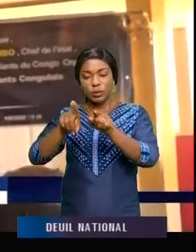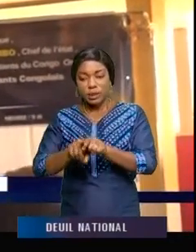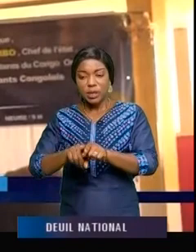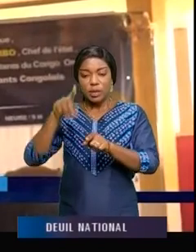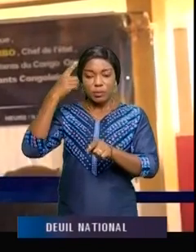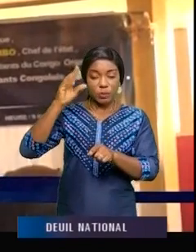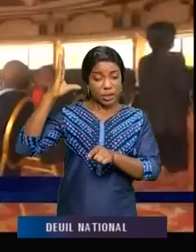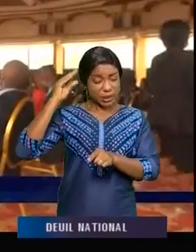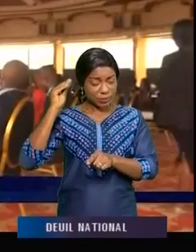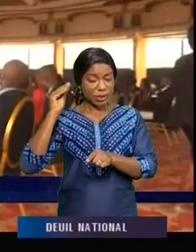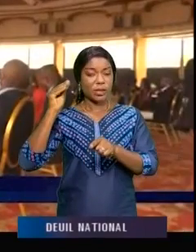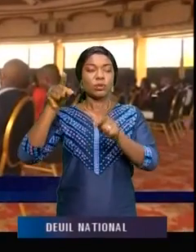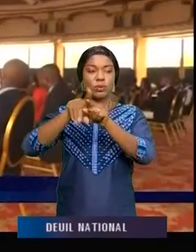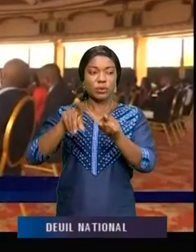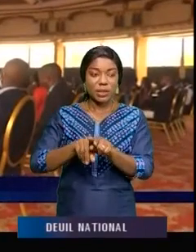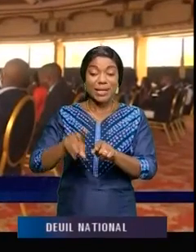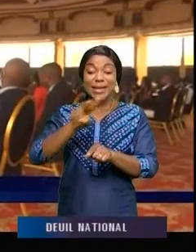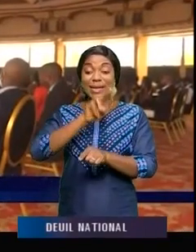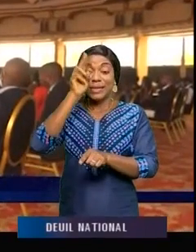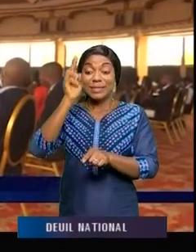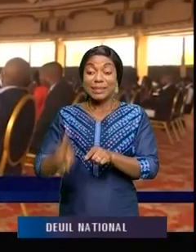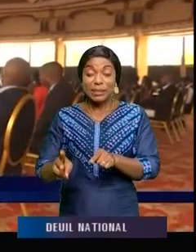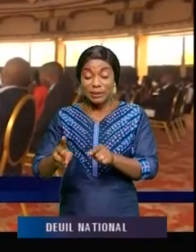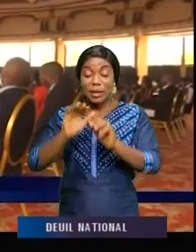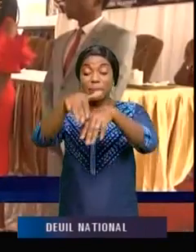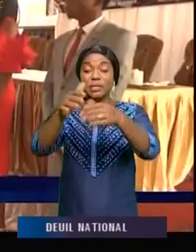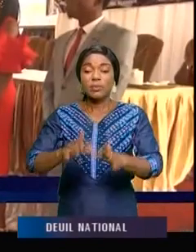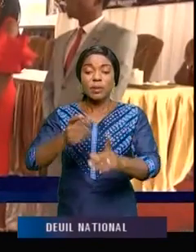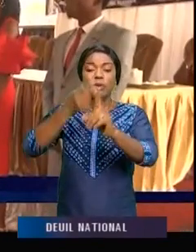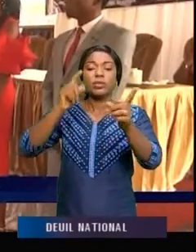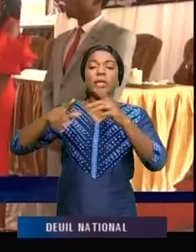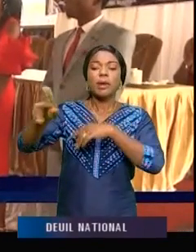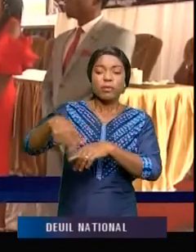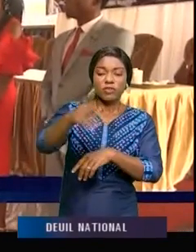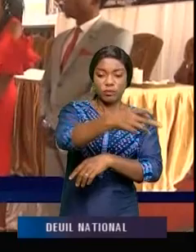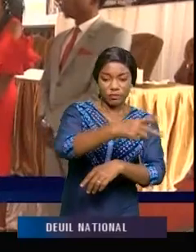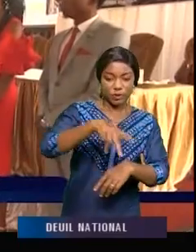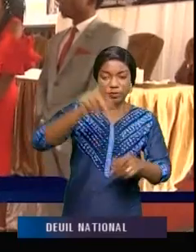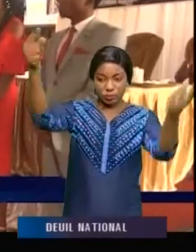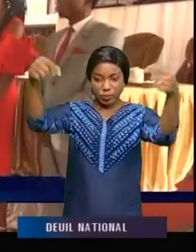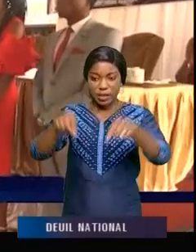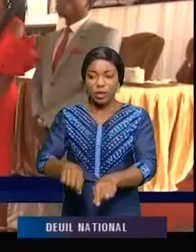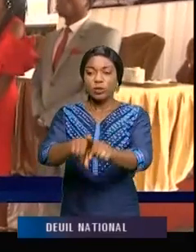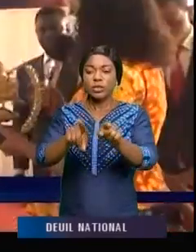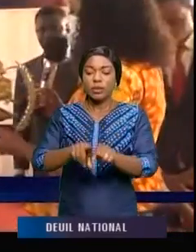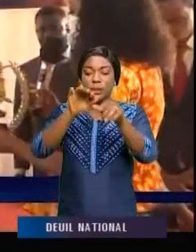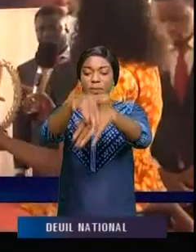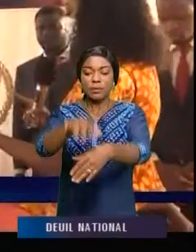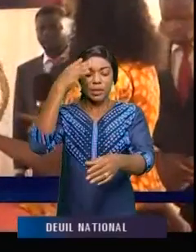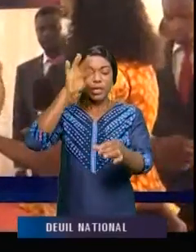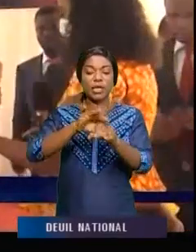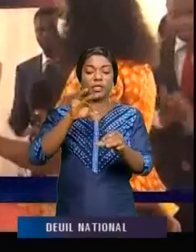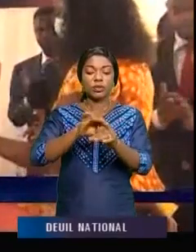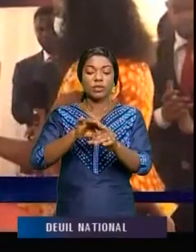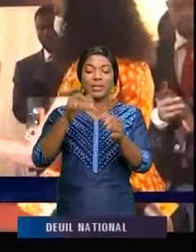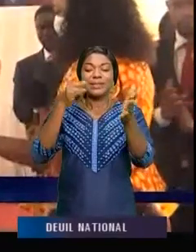expérience. Plus de 200 participants venus de toutes les provinces du pays avaient pris part à l'élection du 6